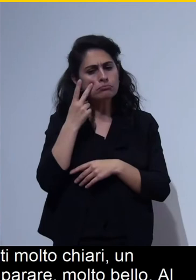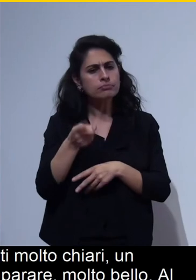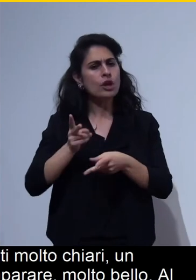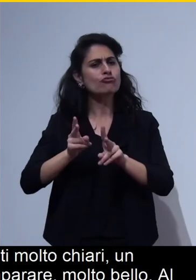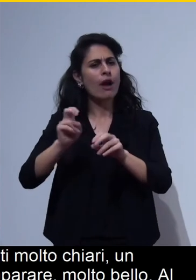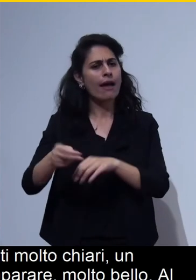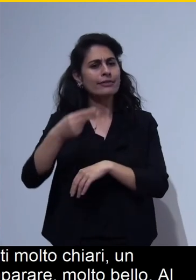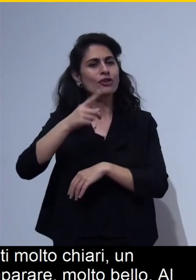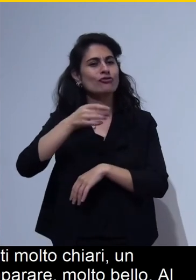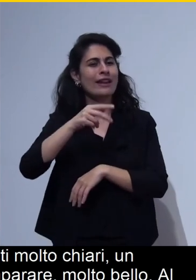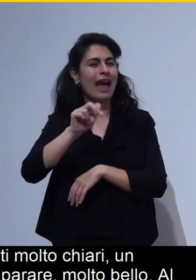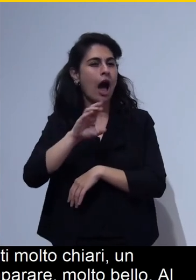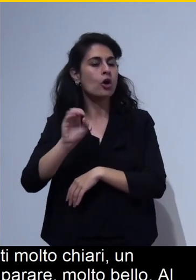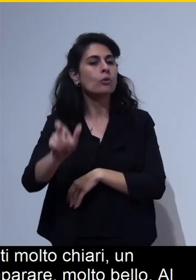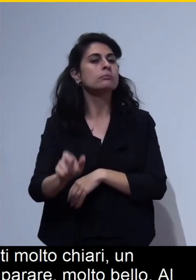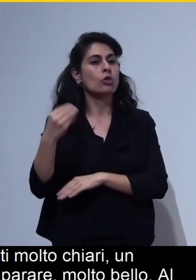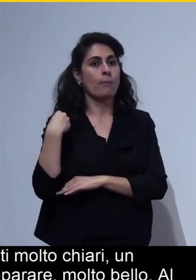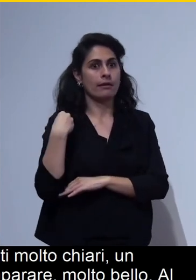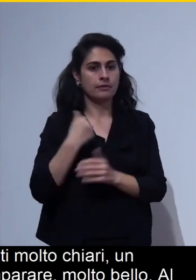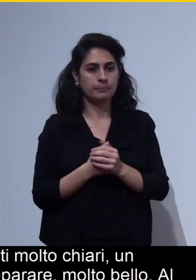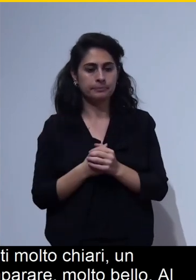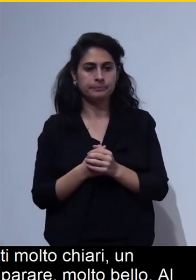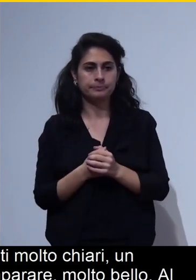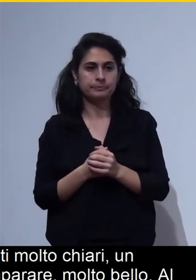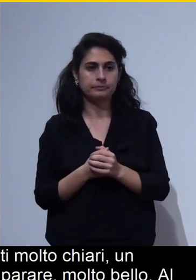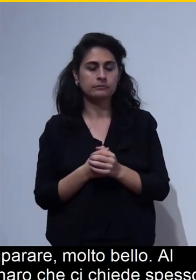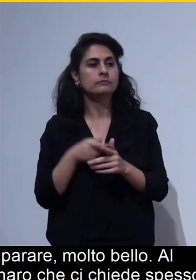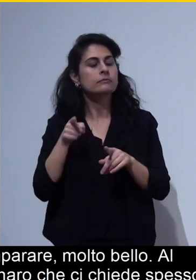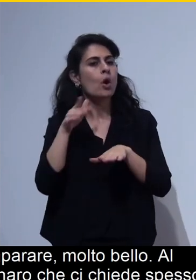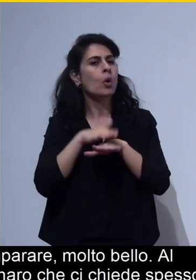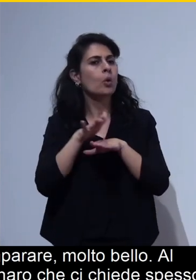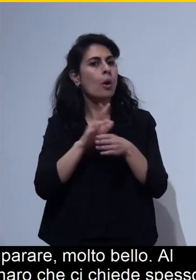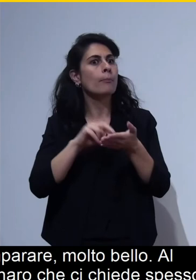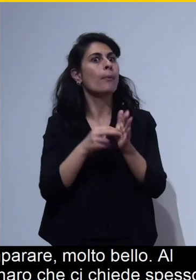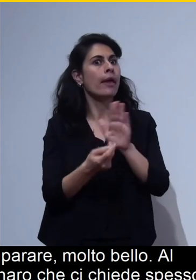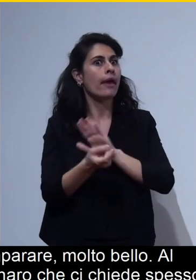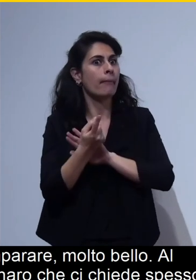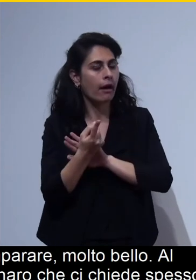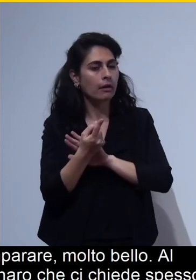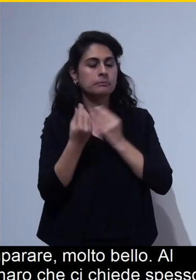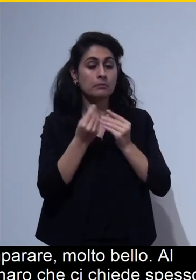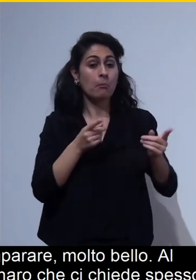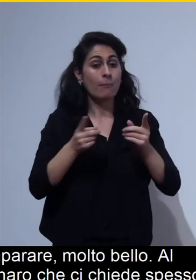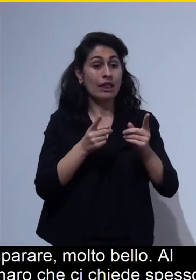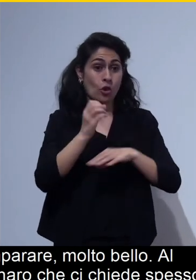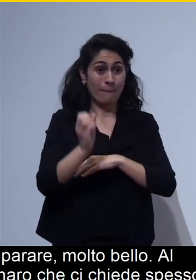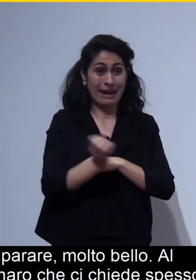Gennaro che ci chiede spesso incontra un problema nel momento in cui trasforma le sue presentazioni da